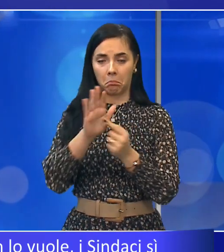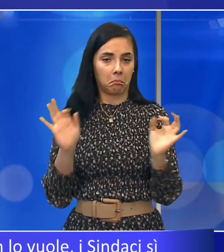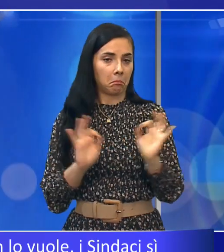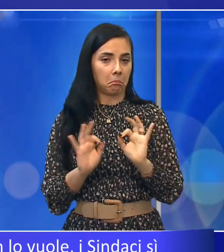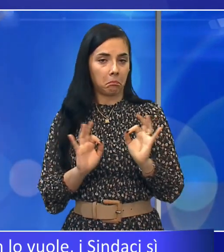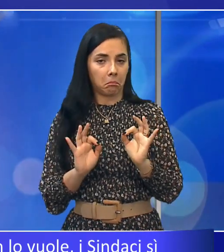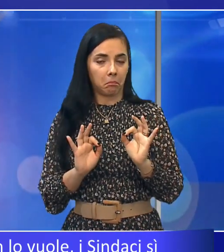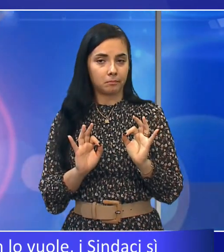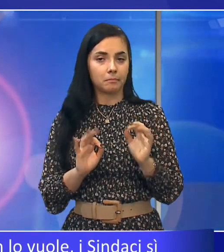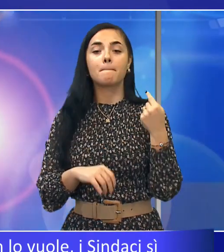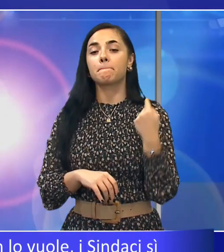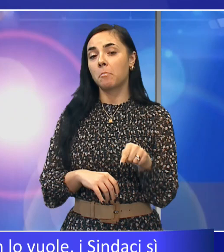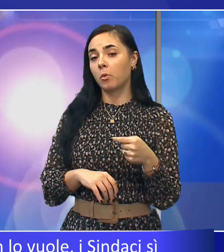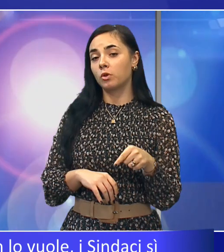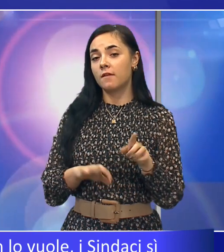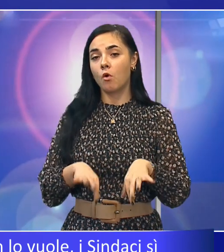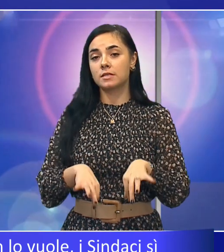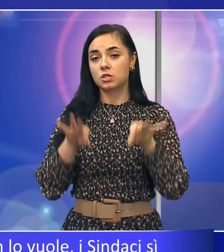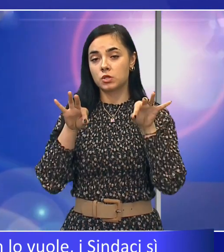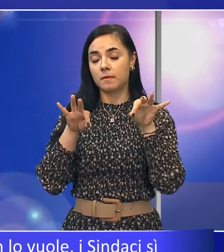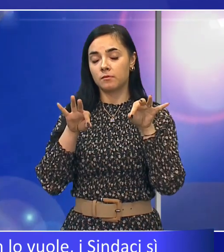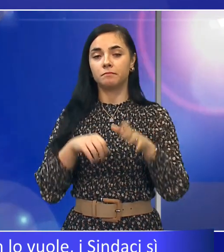l'ITER è in stand-by.